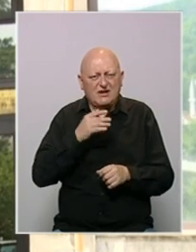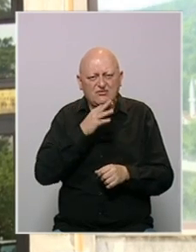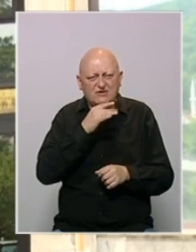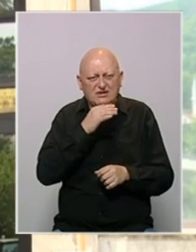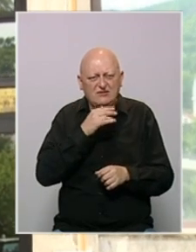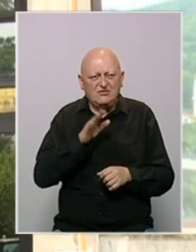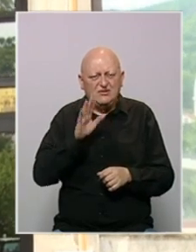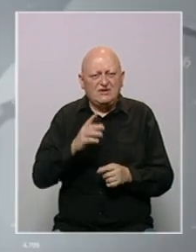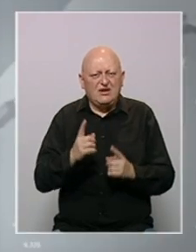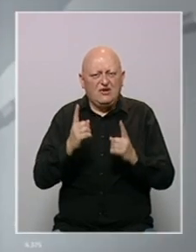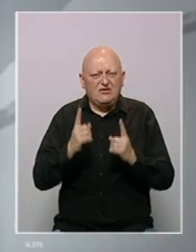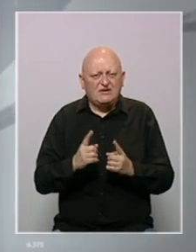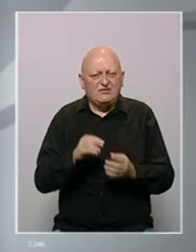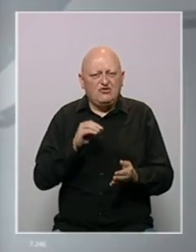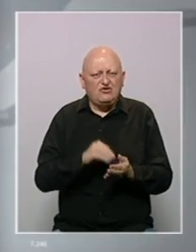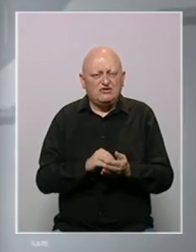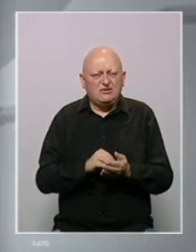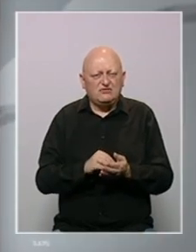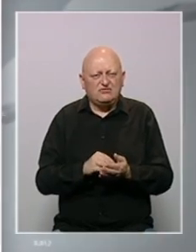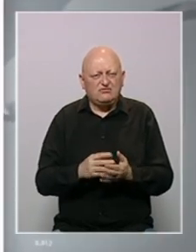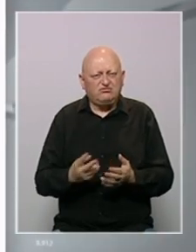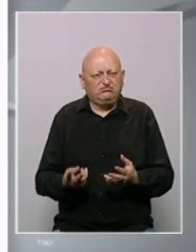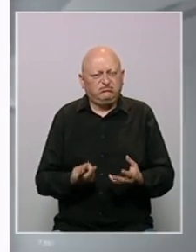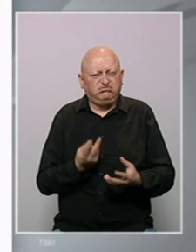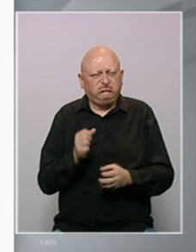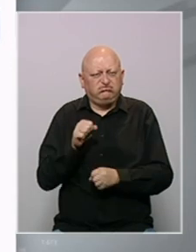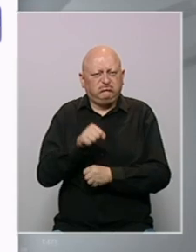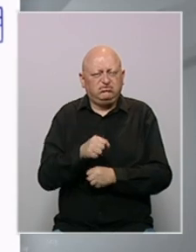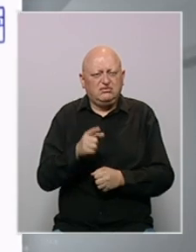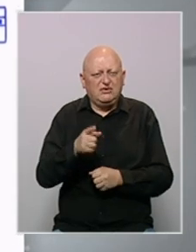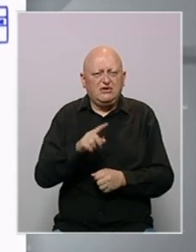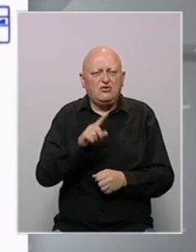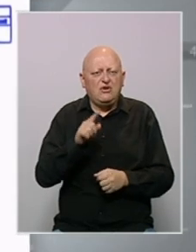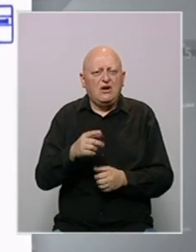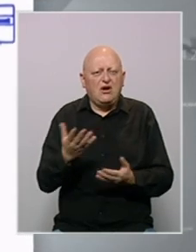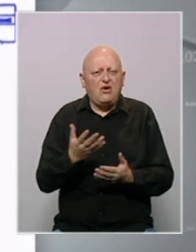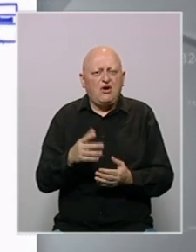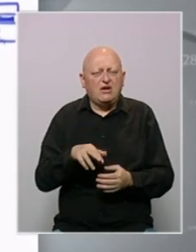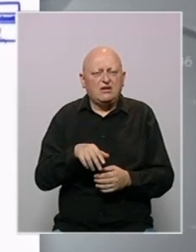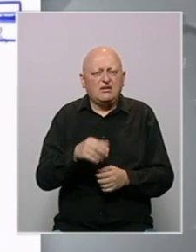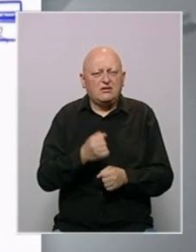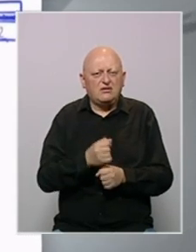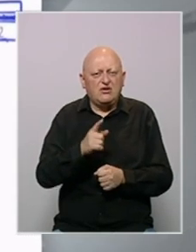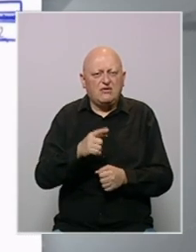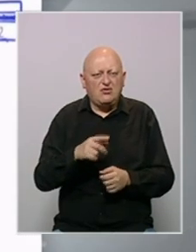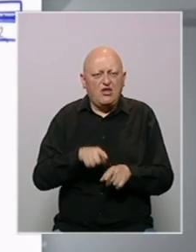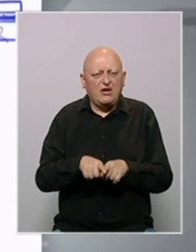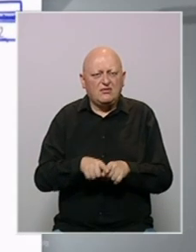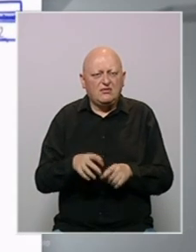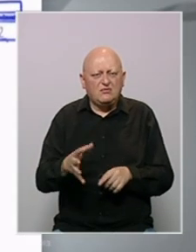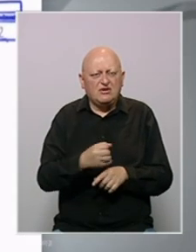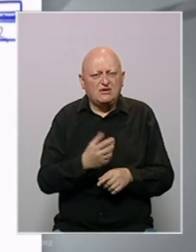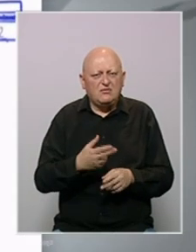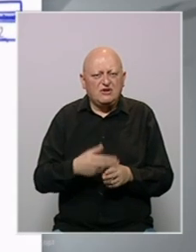SAD-a u Sarajevu. Njegove stavove ocijenili su arogantnim, te ga upitali koje su korake on i njegove kolege